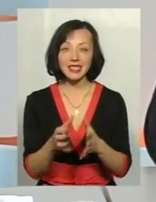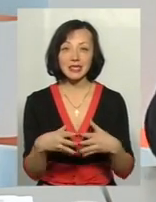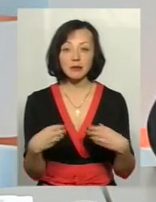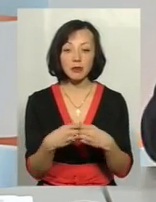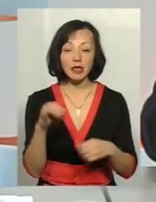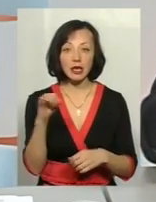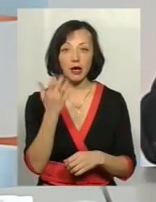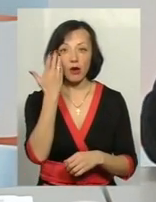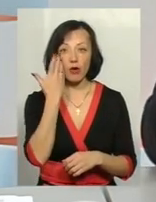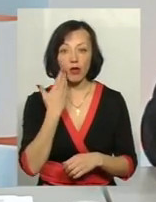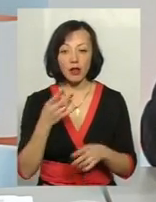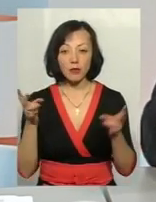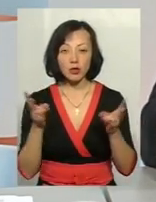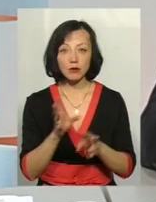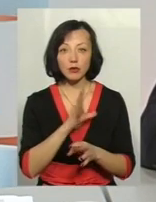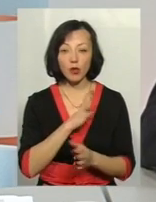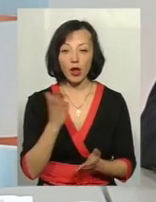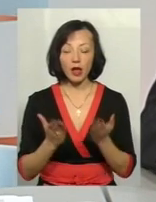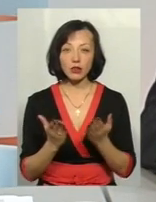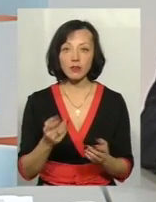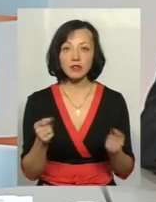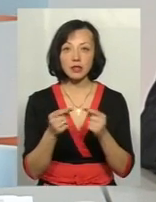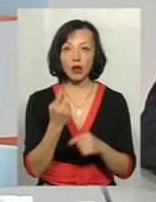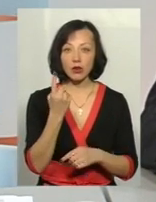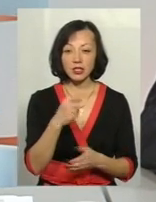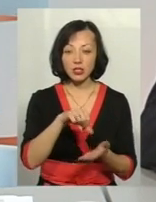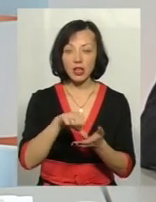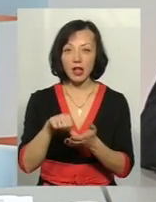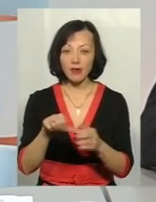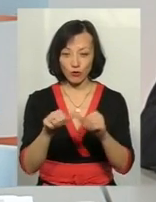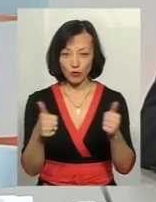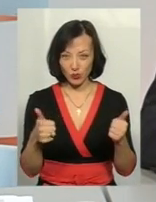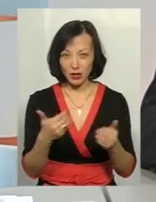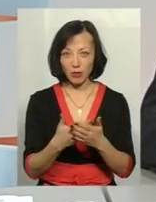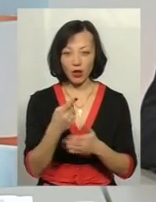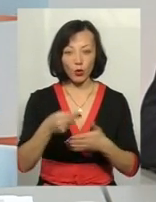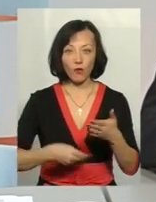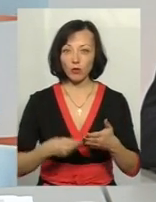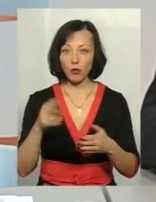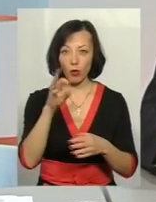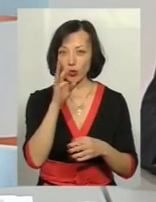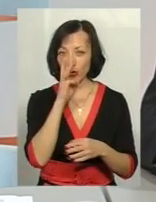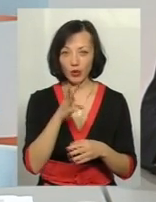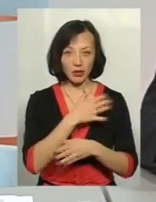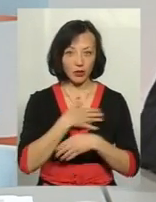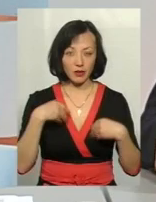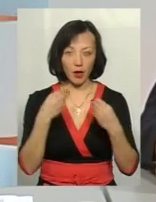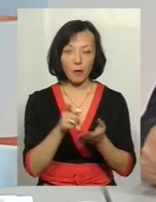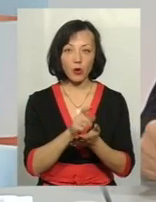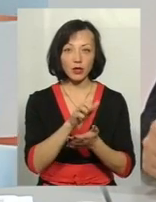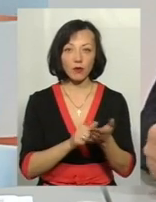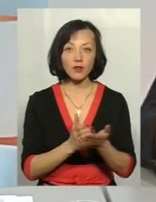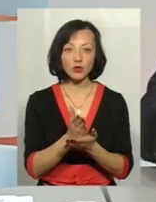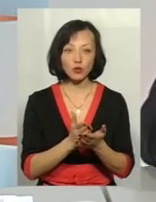потрібно було, якщо розвучається, один із членів подружжя не хотів дати довідку про доходи. Тобто, податкова служба,